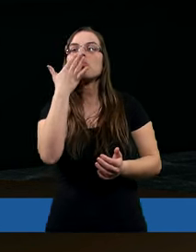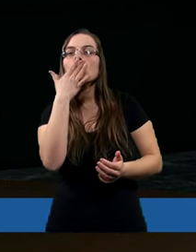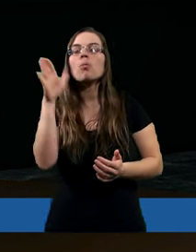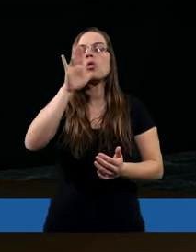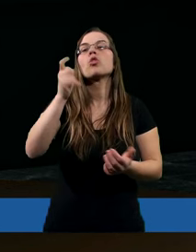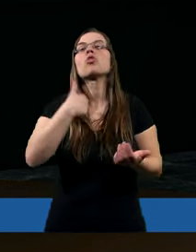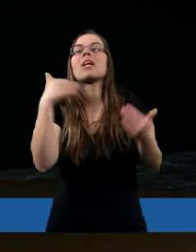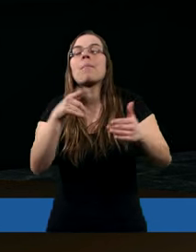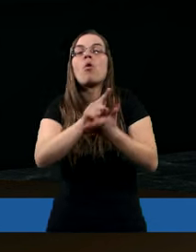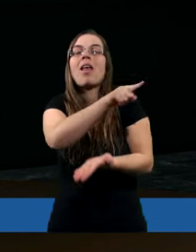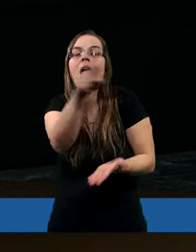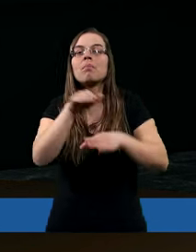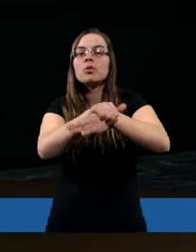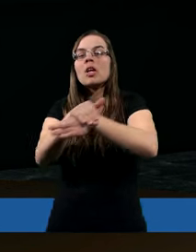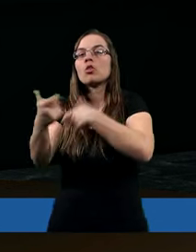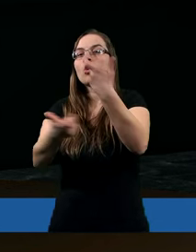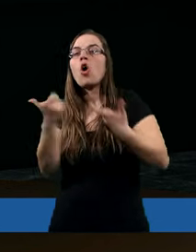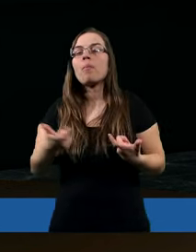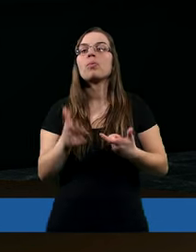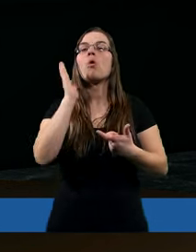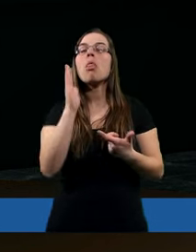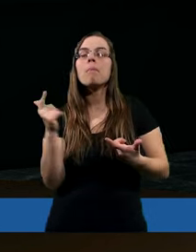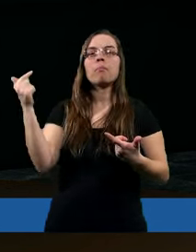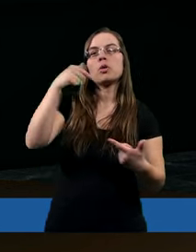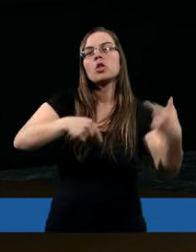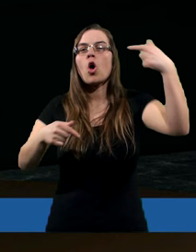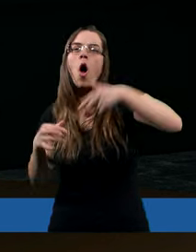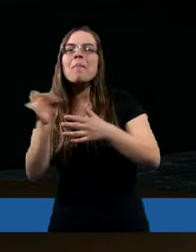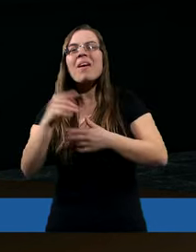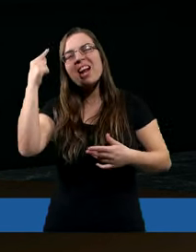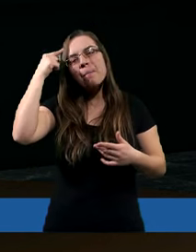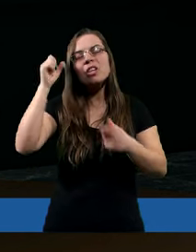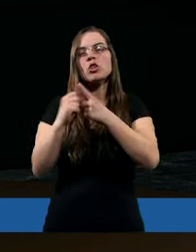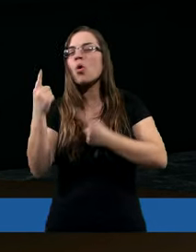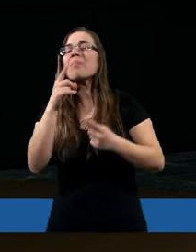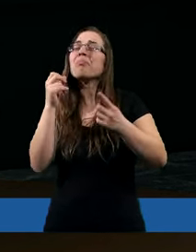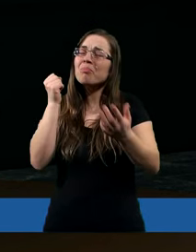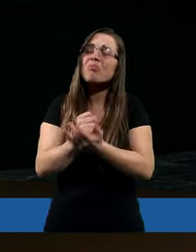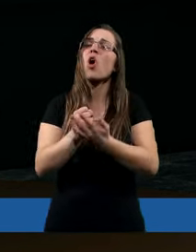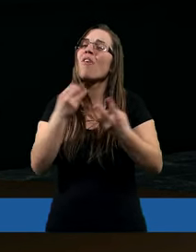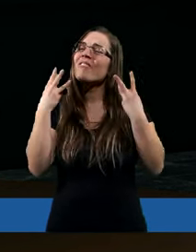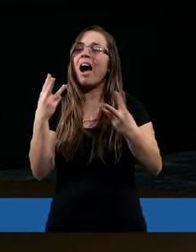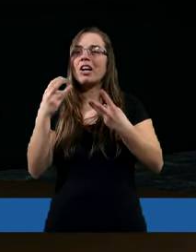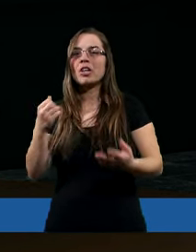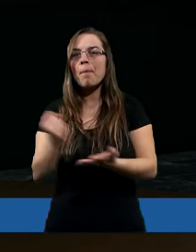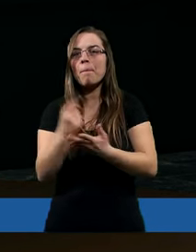I mówisz, Boże, co ja mogę dla nich zrobić? I niedługo potem przychodzi ci pewna myśl do głowy. Taka konkretna, no.